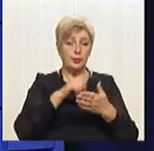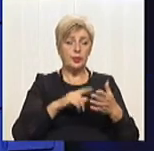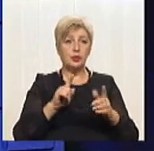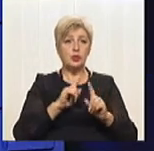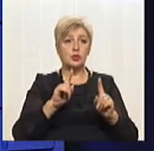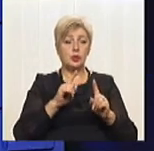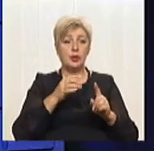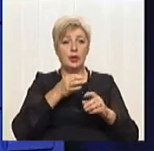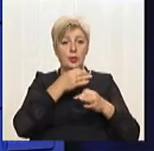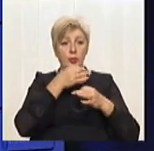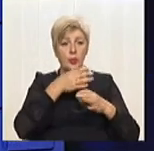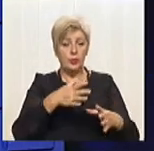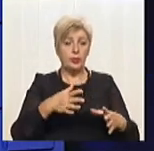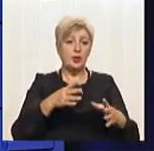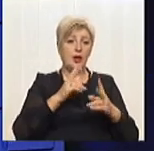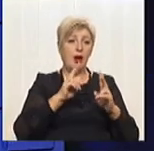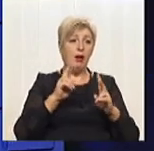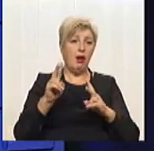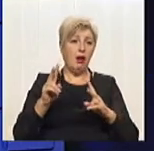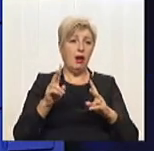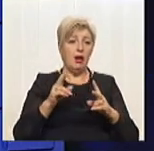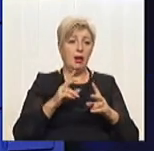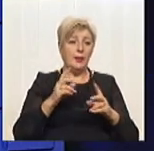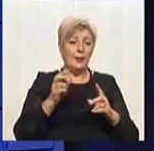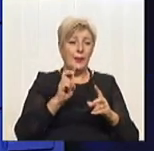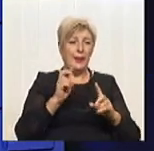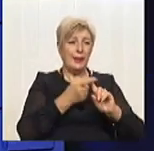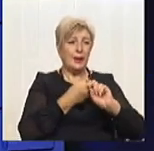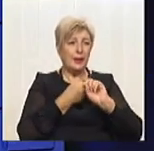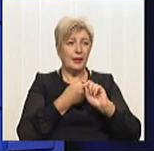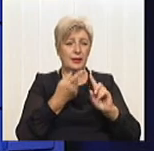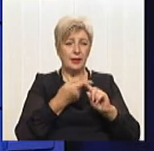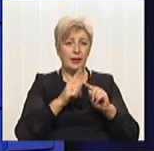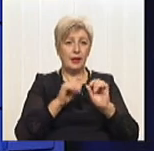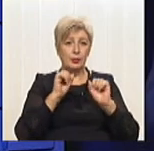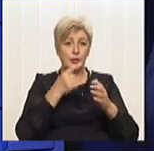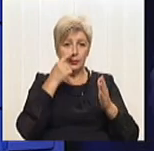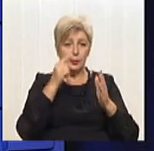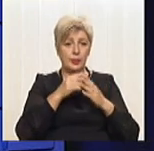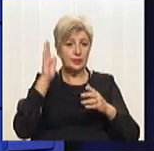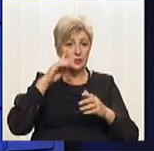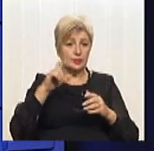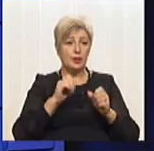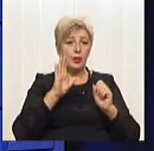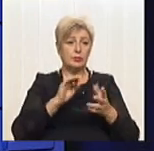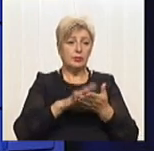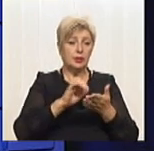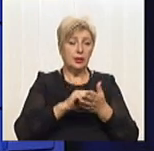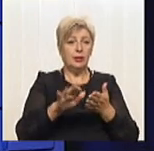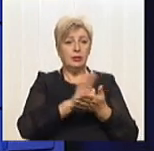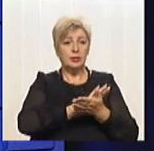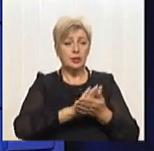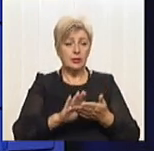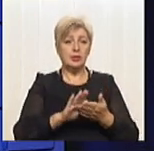-яка біологічно активна речовина, яка може потрапити в джерело, вона буде знезаражена за допомогою цього